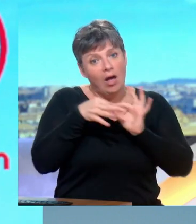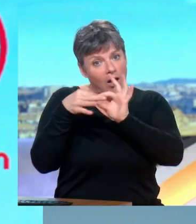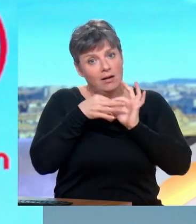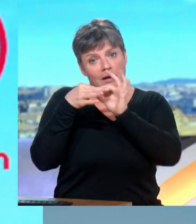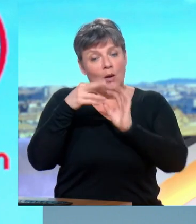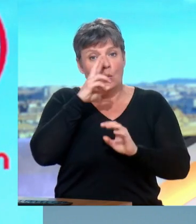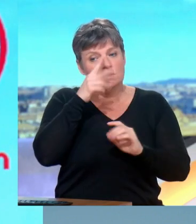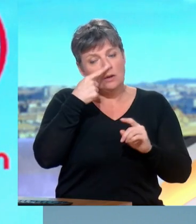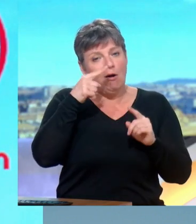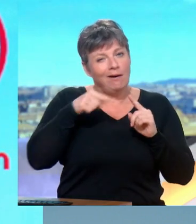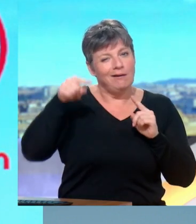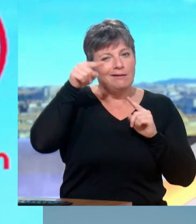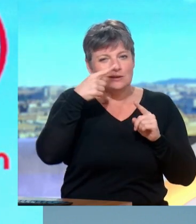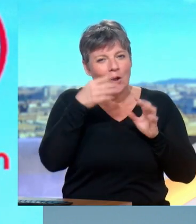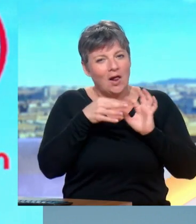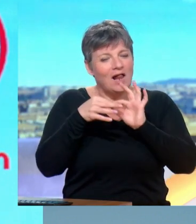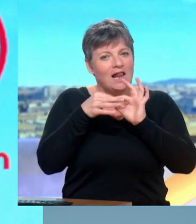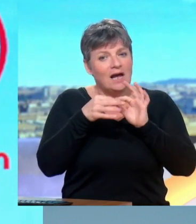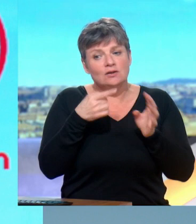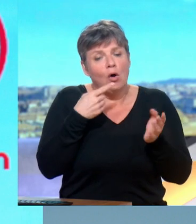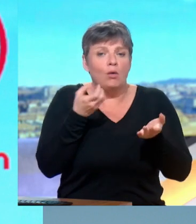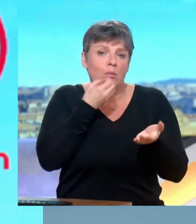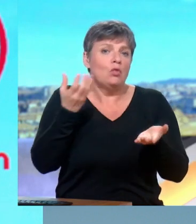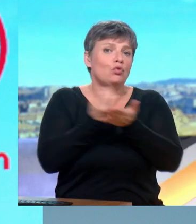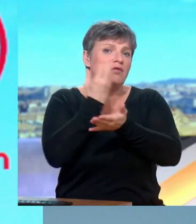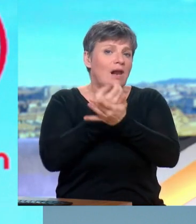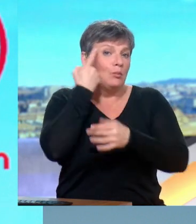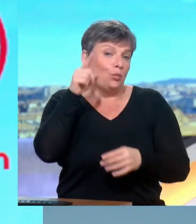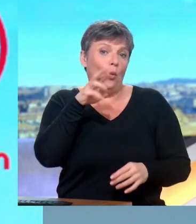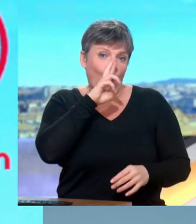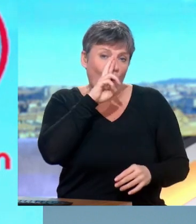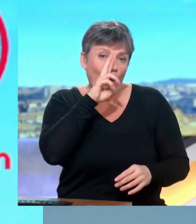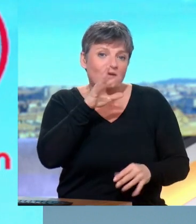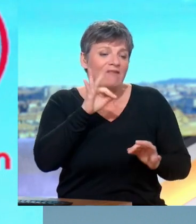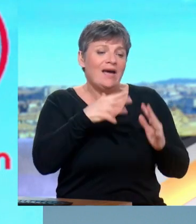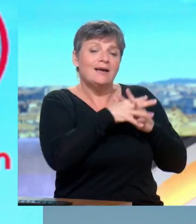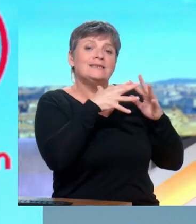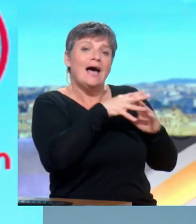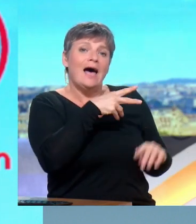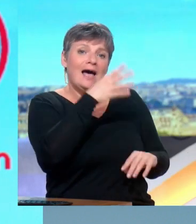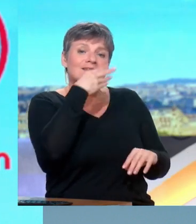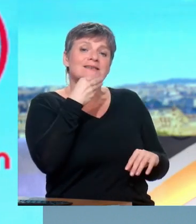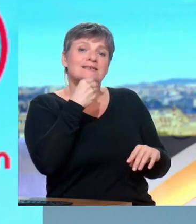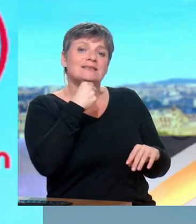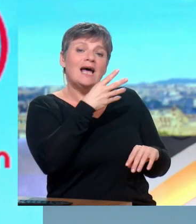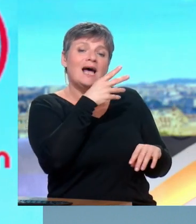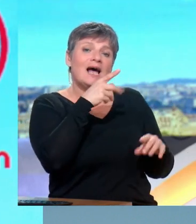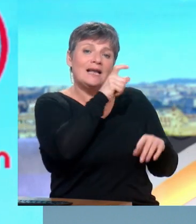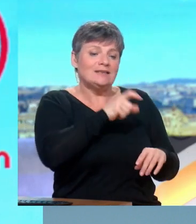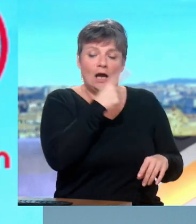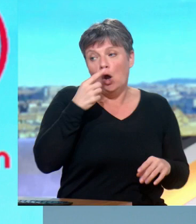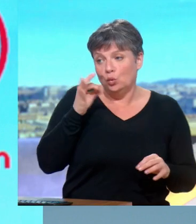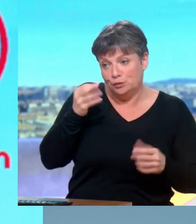Donc, c'est objectivement une bonne nouvelle, si on peut dire, pour la Russie ? Ah oui, non, ça certainement. Mais on peut même s'interroger